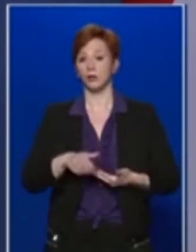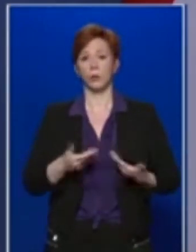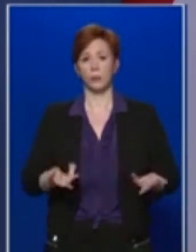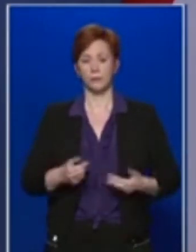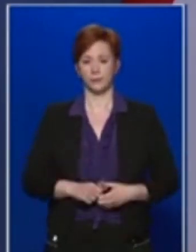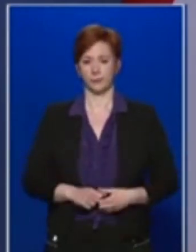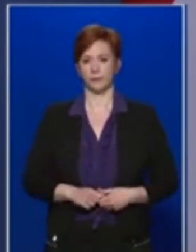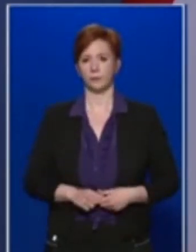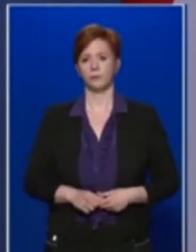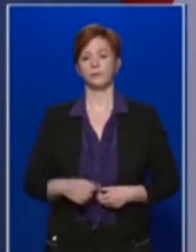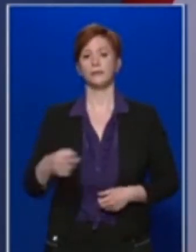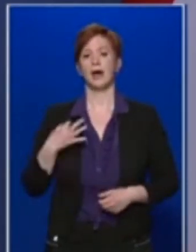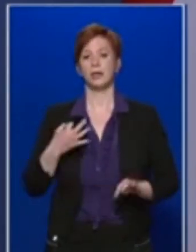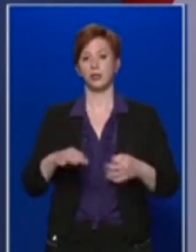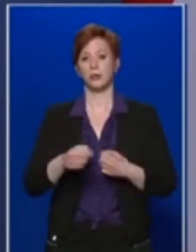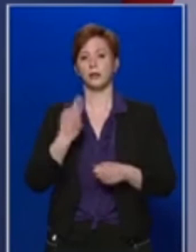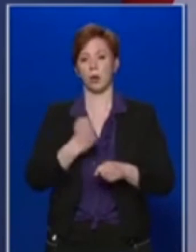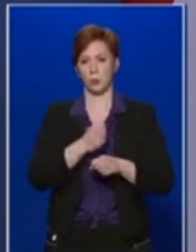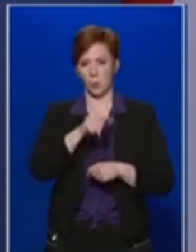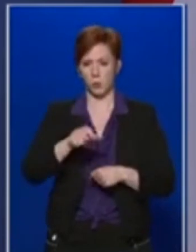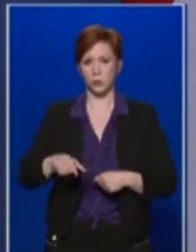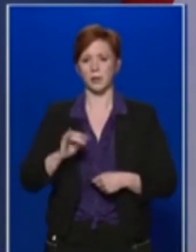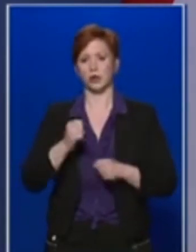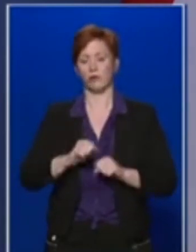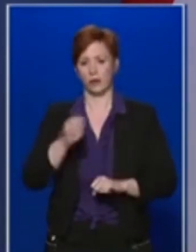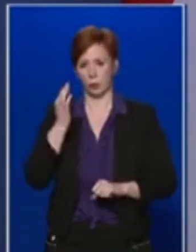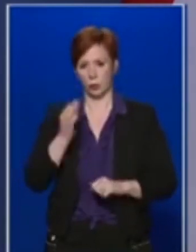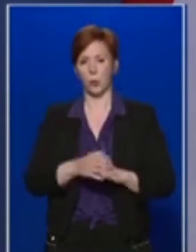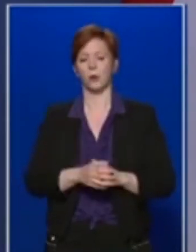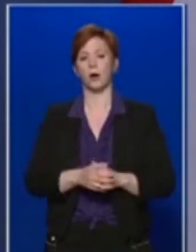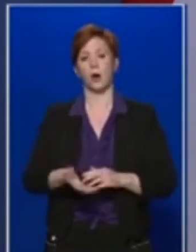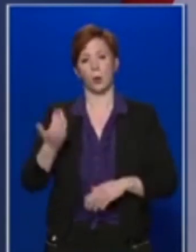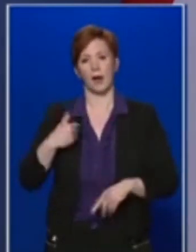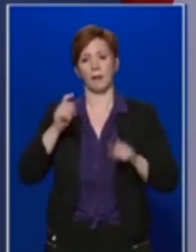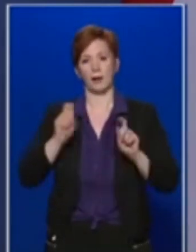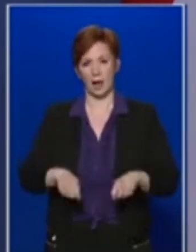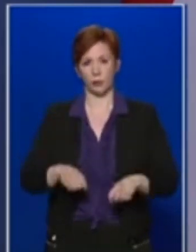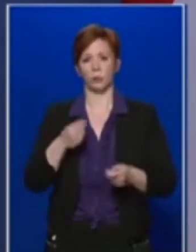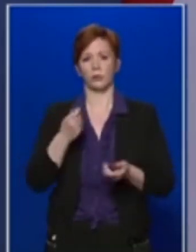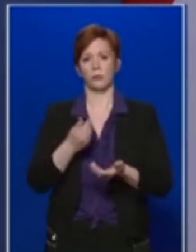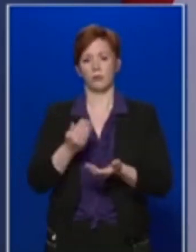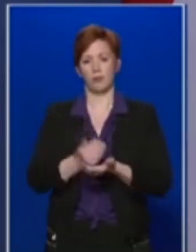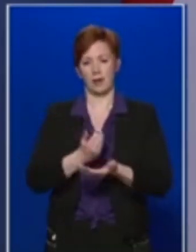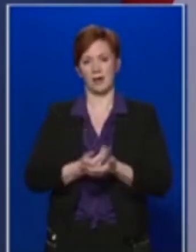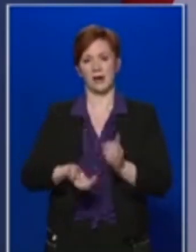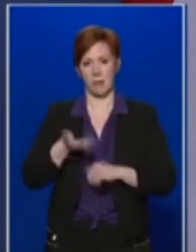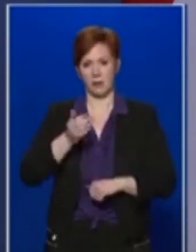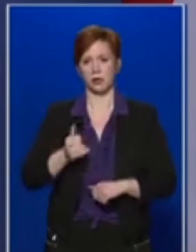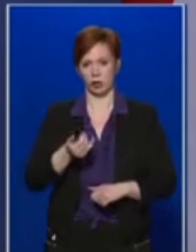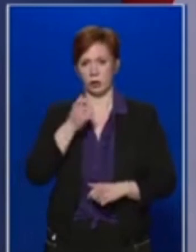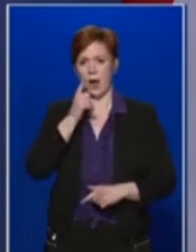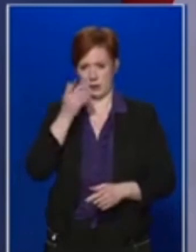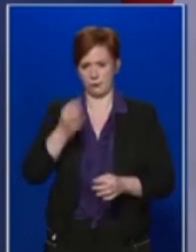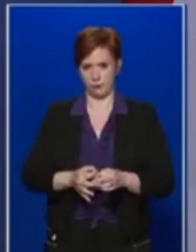az egészségügyi szakdolgozók és védőnök korábban eldöntött béremelésére is sor fog kerülni, azt is ebből az alapból